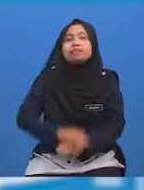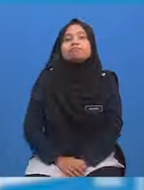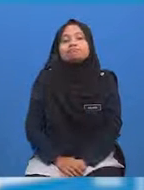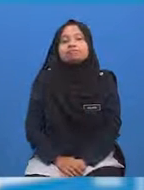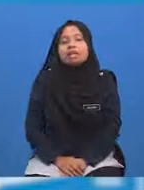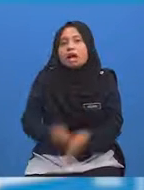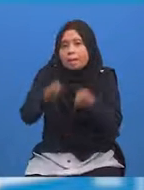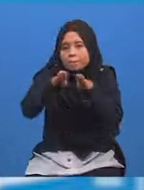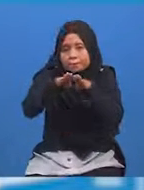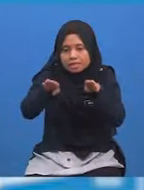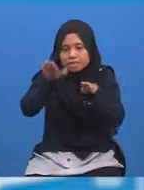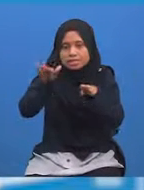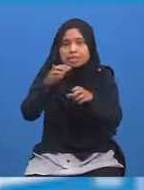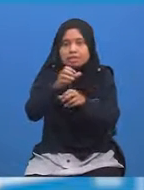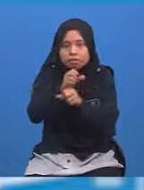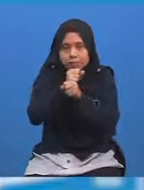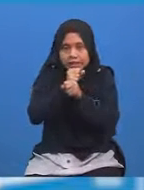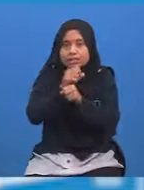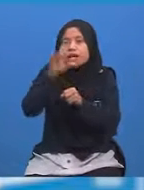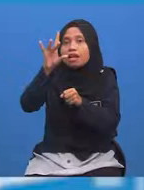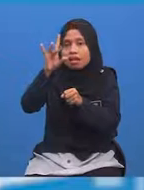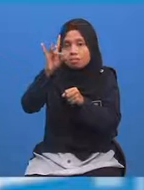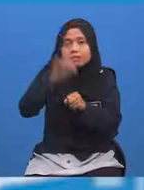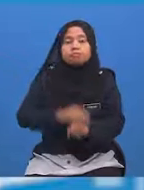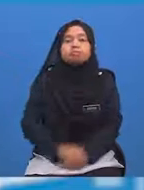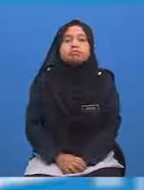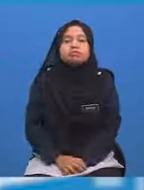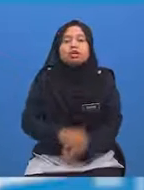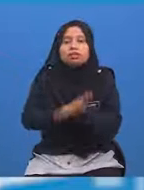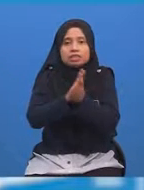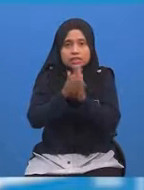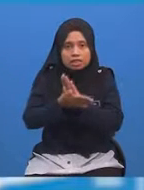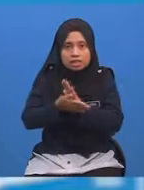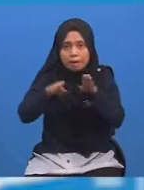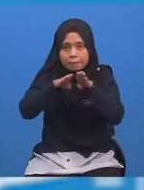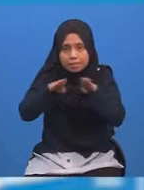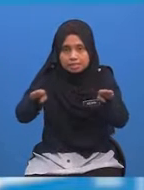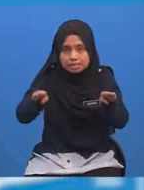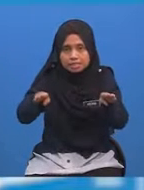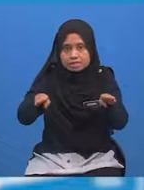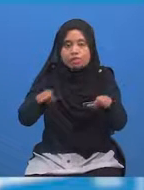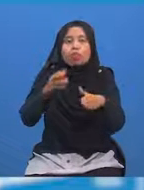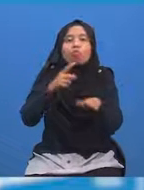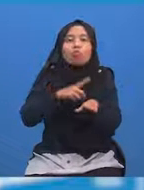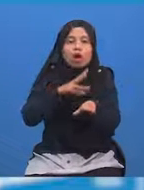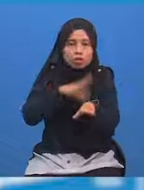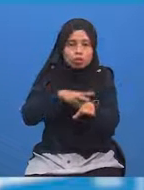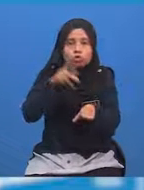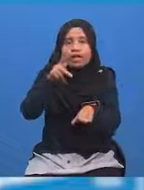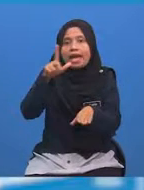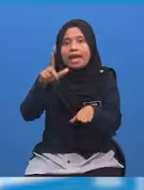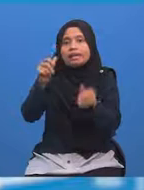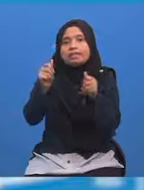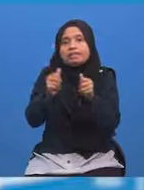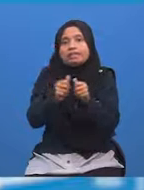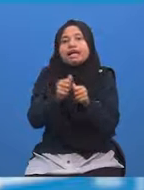Beza yang diperolehi Ialah 8 Jadi Beza antara Waktu di Kuala Lumpur Dengan